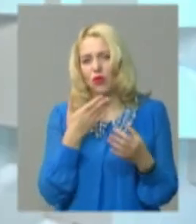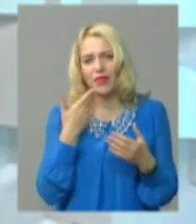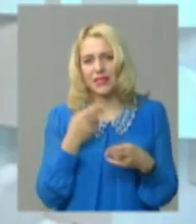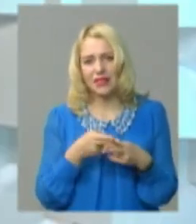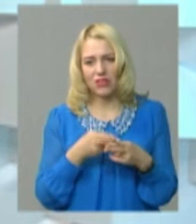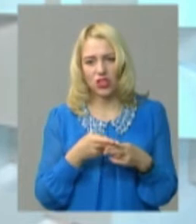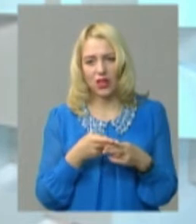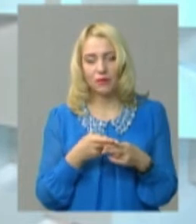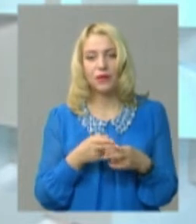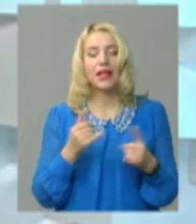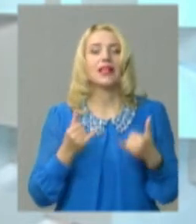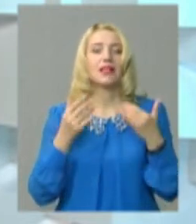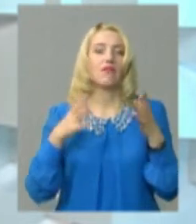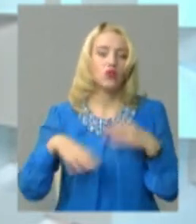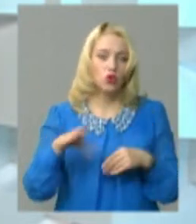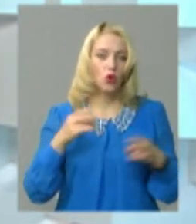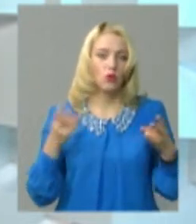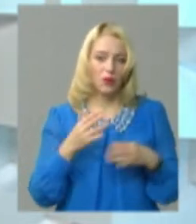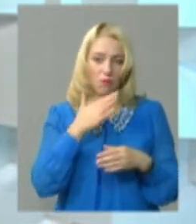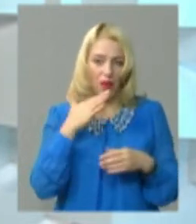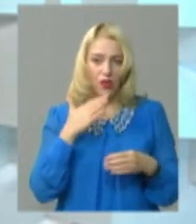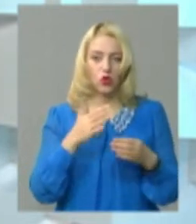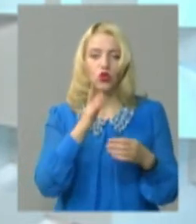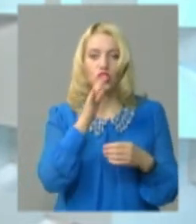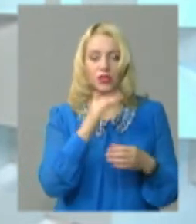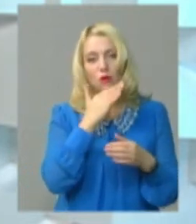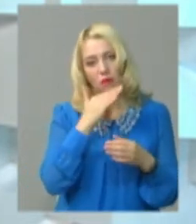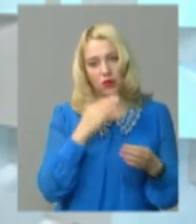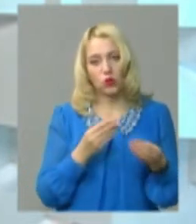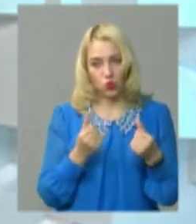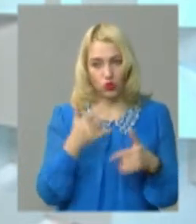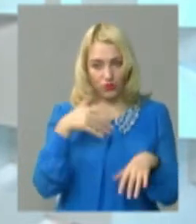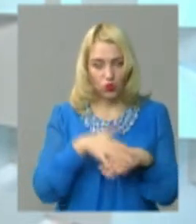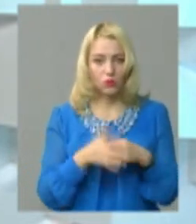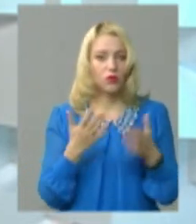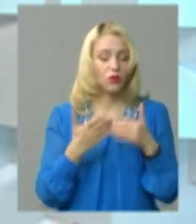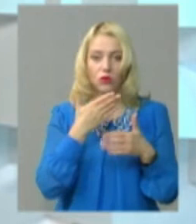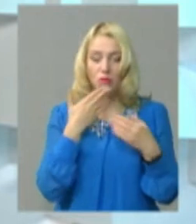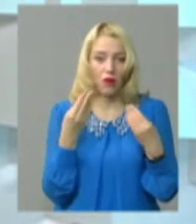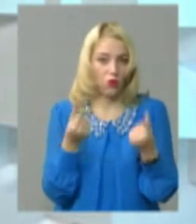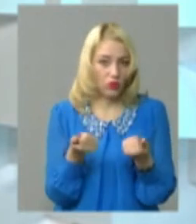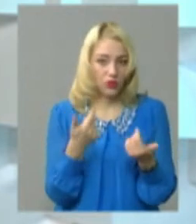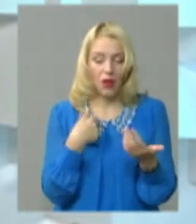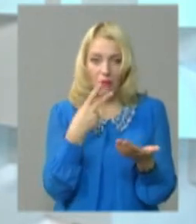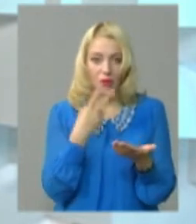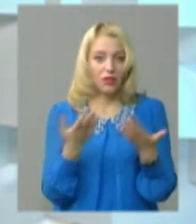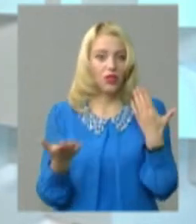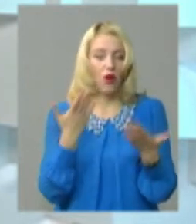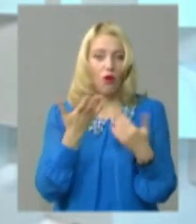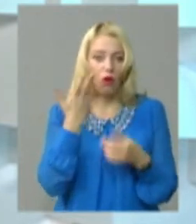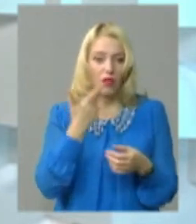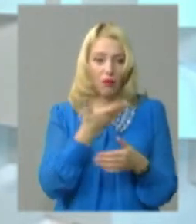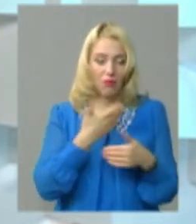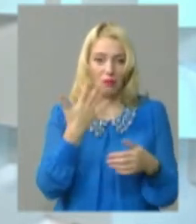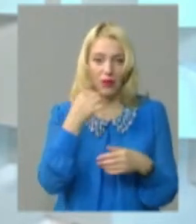Завжди для всього потрібні багато часу і багато коштів, розумієте? Якщо коштів немає, ми бачили, коли ми п'ять років,